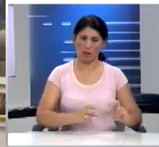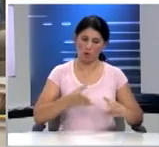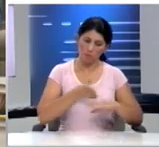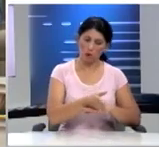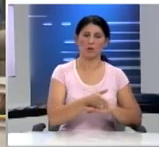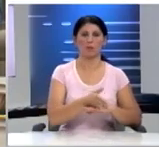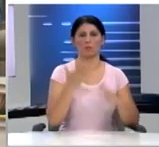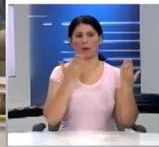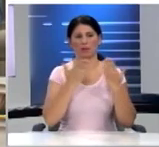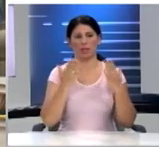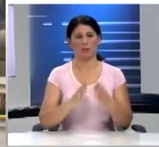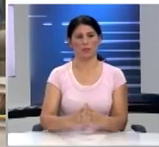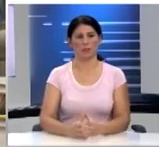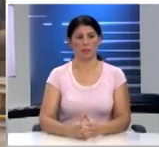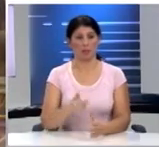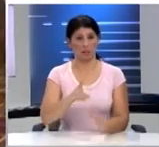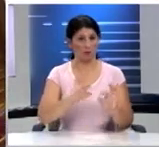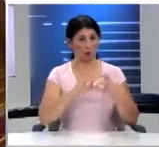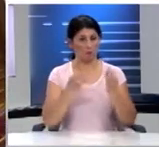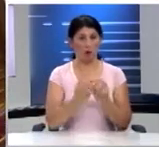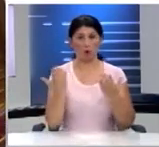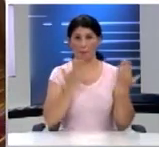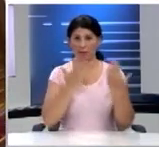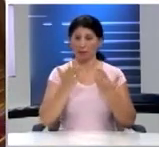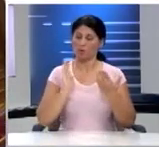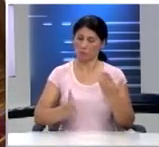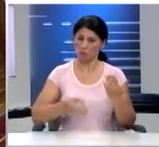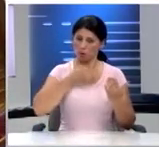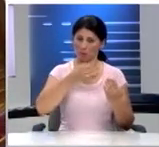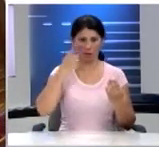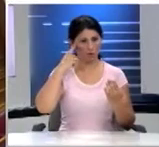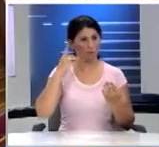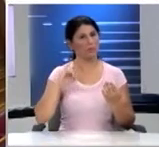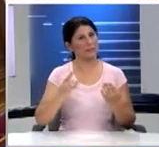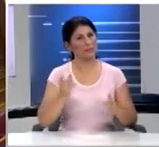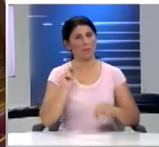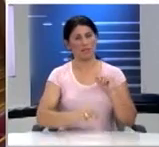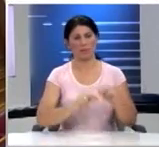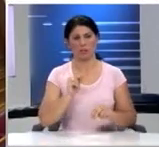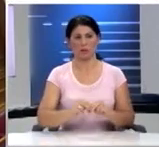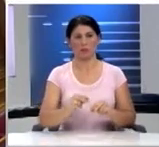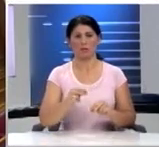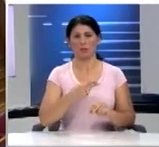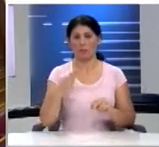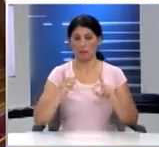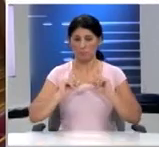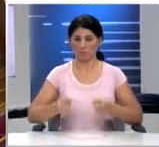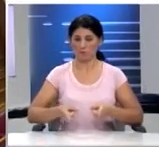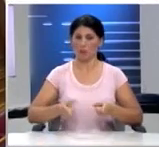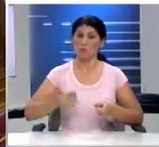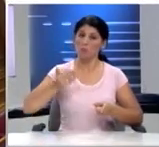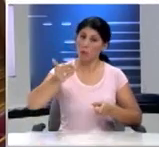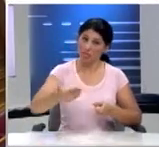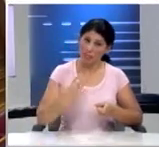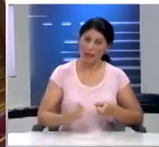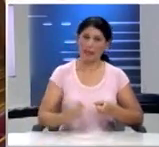μαθητές. Στο φόρουμ, οι μαθητές θα μπορούν να εκφέρουν γνώμη, ακόμη και να ψηφίζουν για αποφάσεις που πρόκειται να λάβει